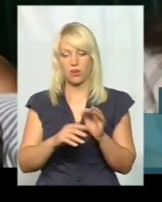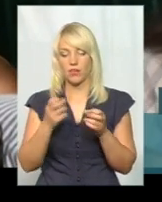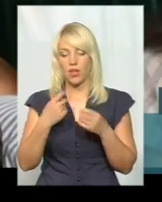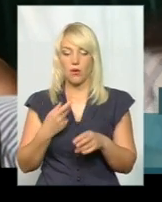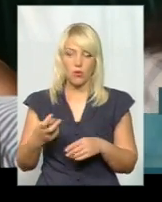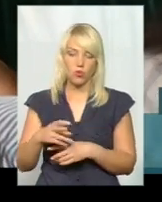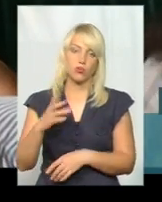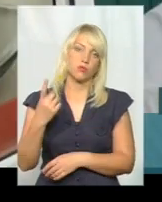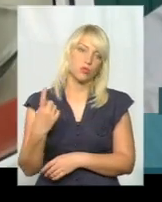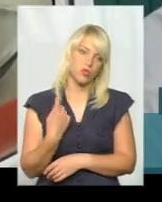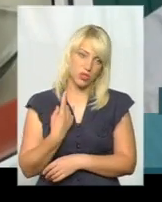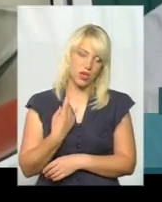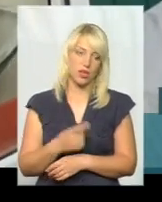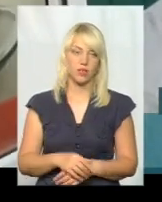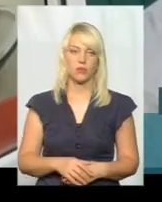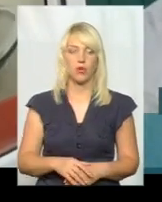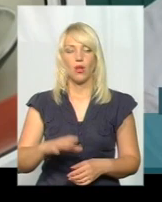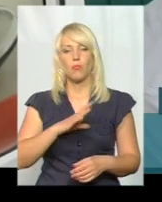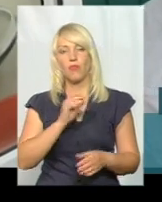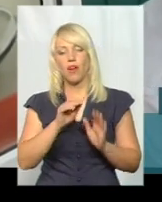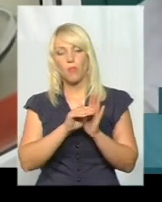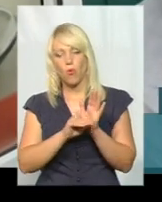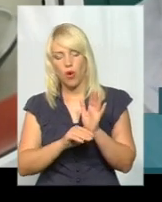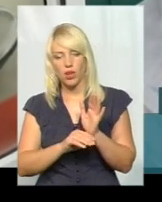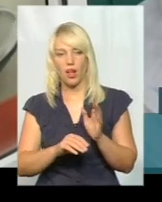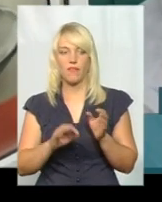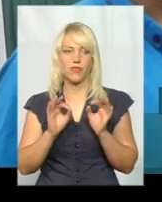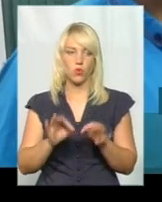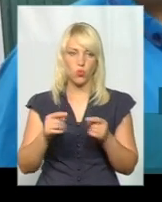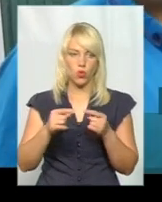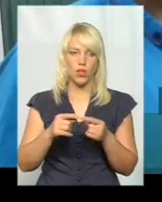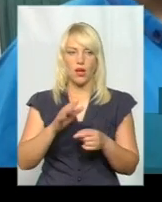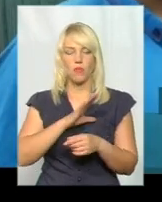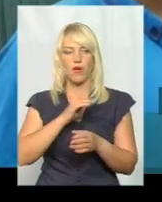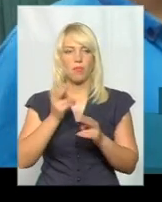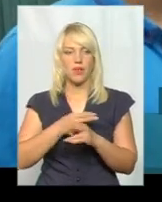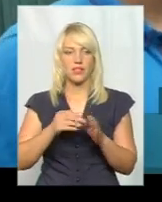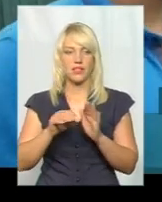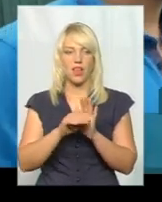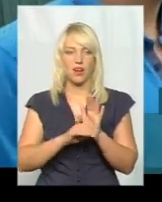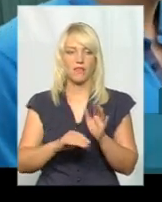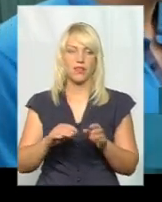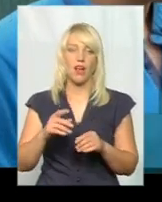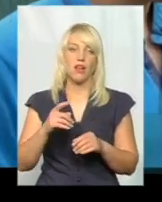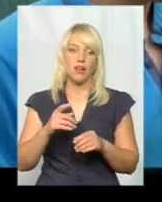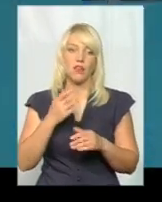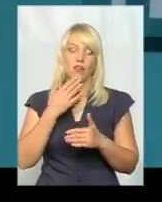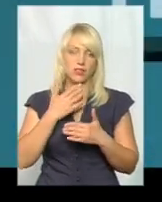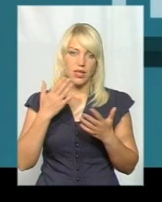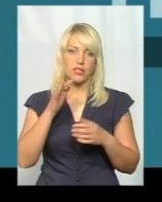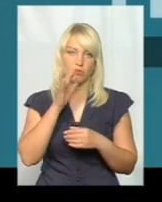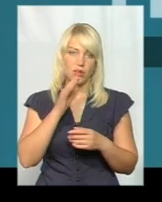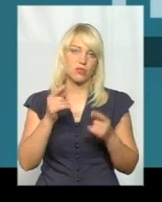потрібен маршрут і їдемо. Тут буває і по графіку, і буває і без графіка. Ну, останнім часом, я думаю, що більш-менш ходить за графіком.